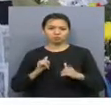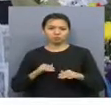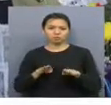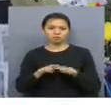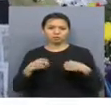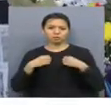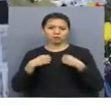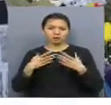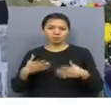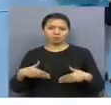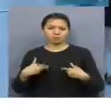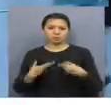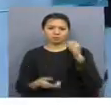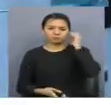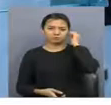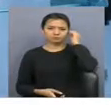қуаныштарымен қыттықтады.